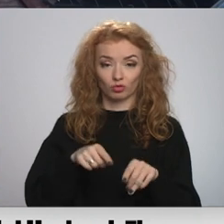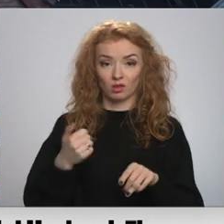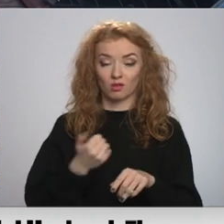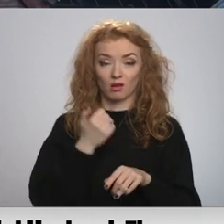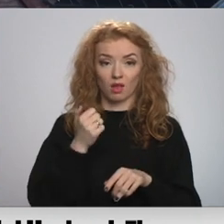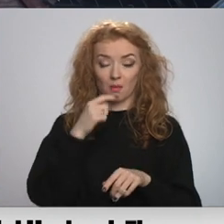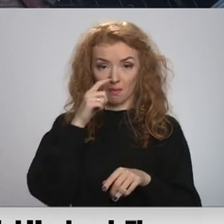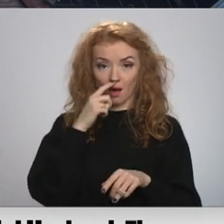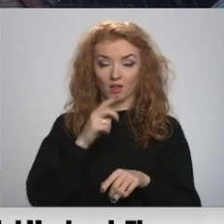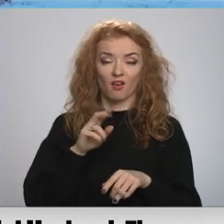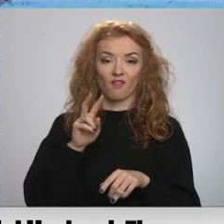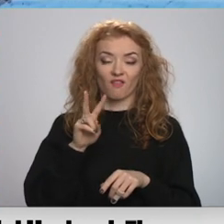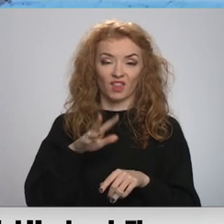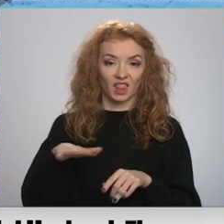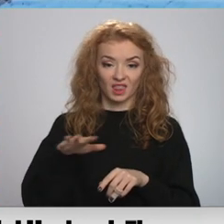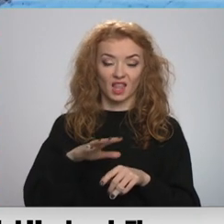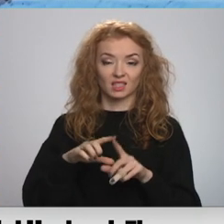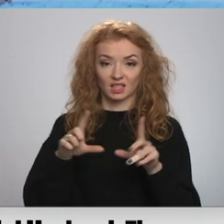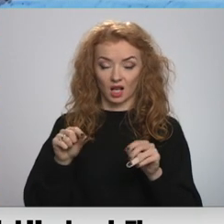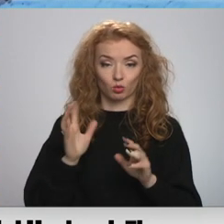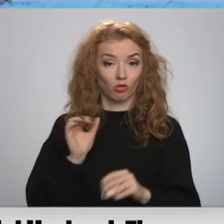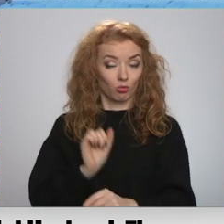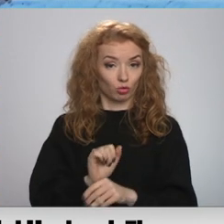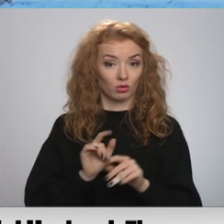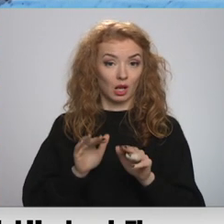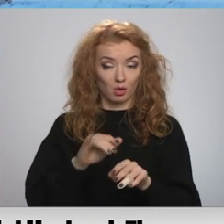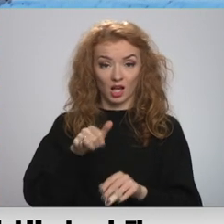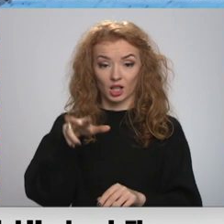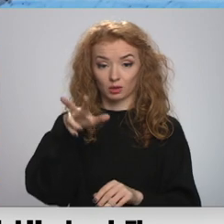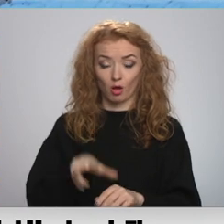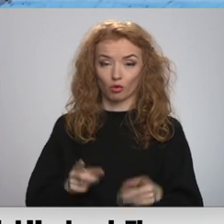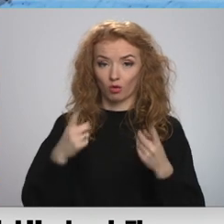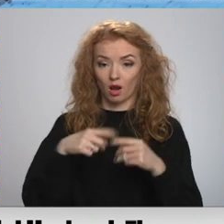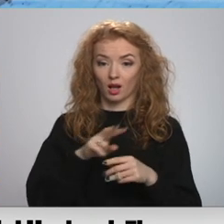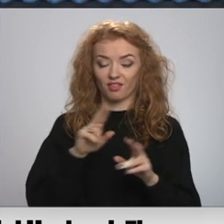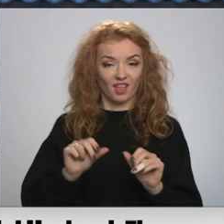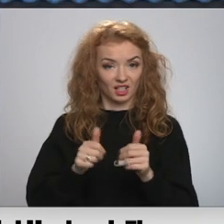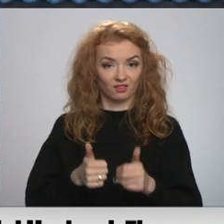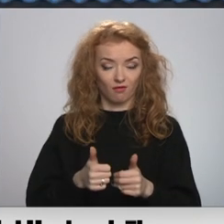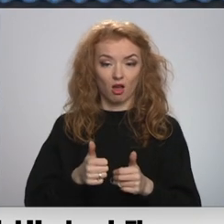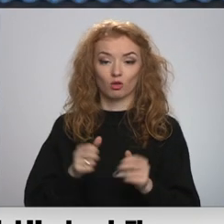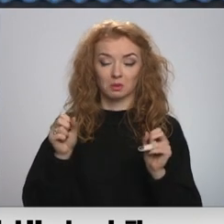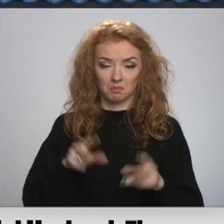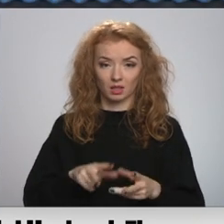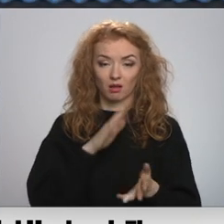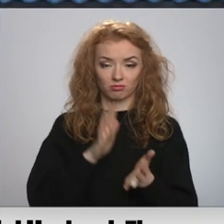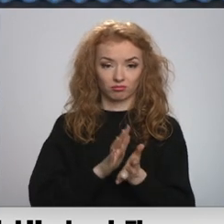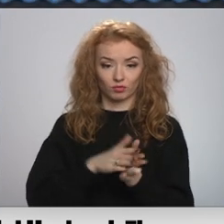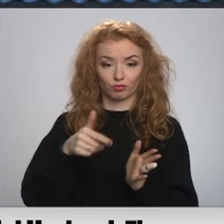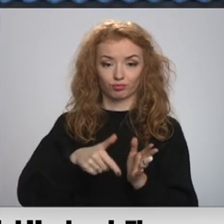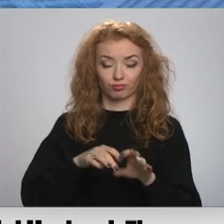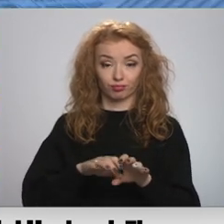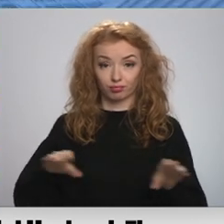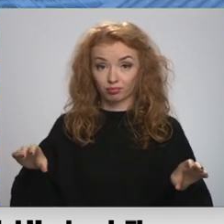valsts vidas dienas cistēts brīdinājumu par darbības apturēšanu, ja trīs mēnešu laikā šeit neizveidos izkārnījumu savākšanas sistēmu.